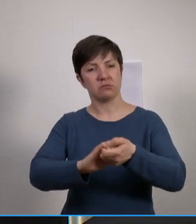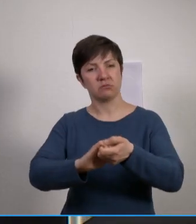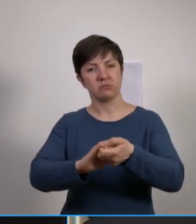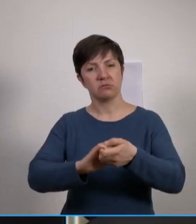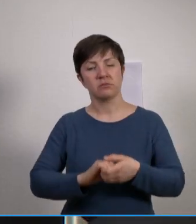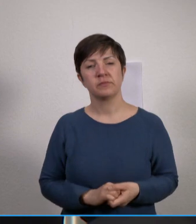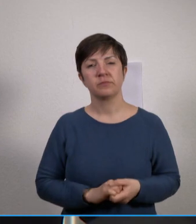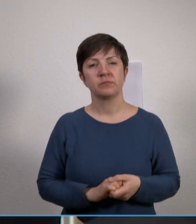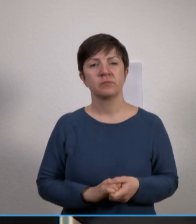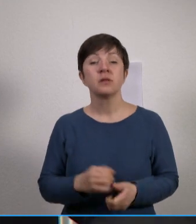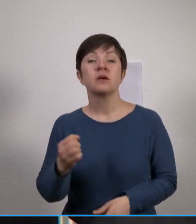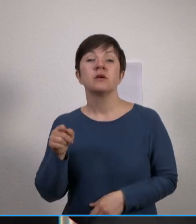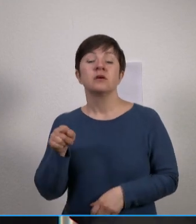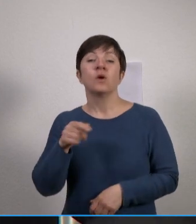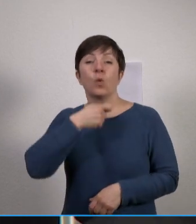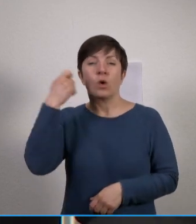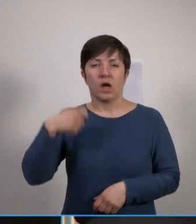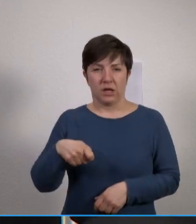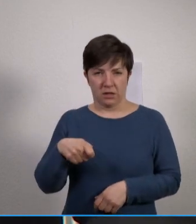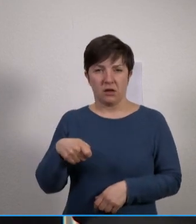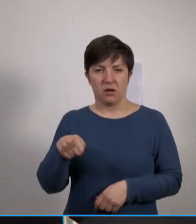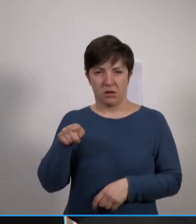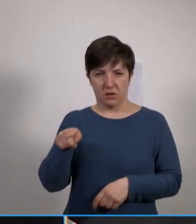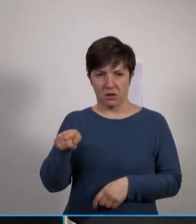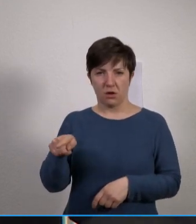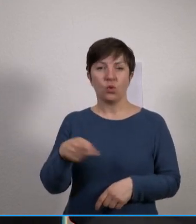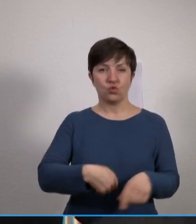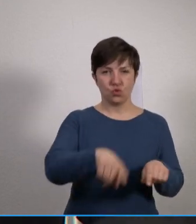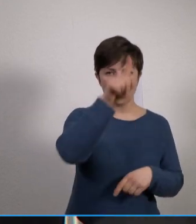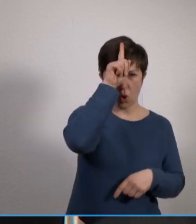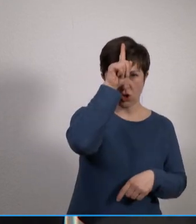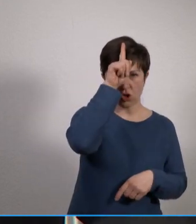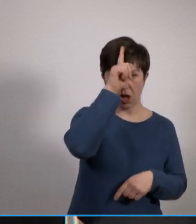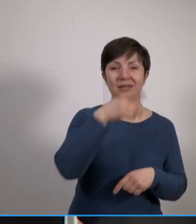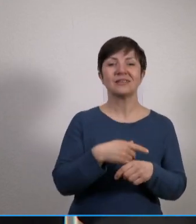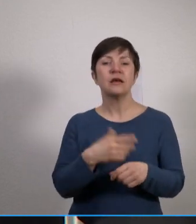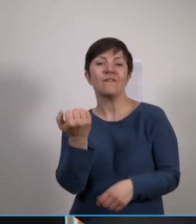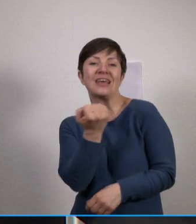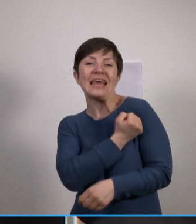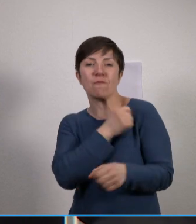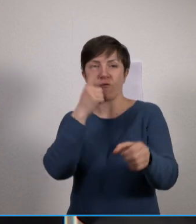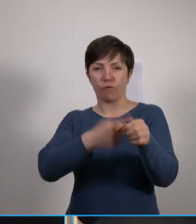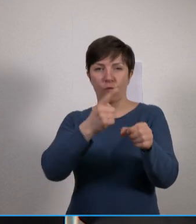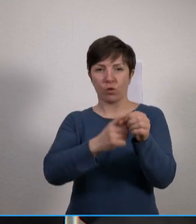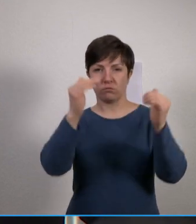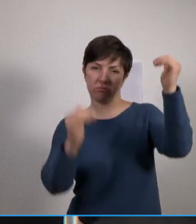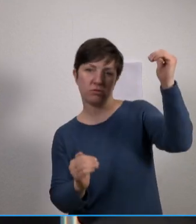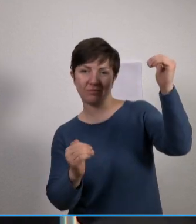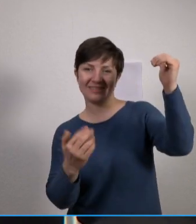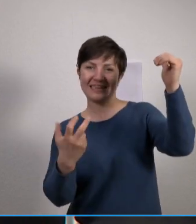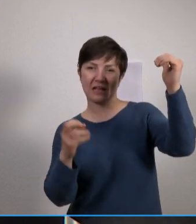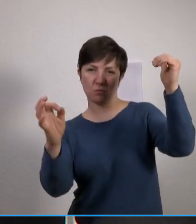Die Impfquote in der Ukraine liegt mit etwa 35 Prozent, deutlich unter der in Deutschland zahlreiche Flüchtlinge, so